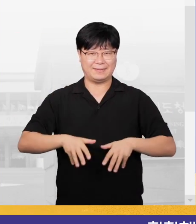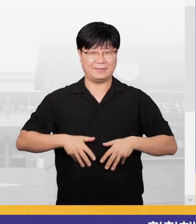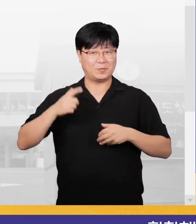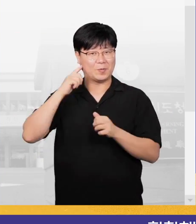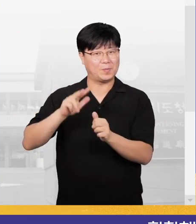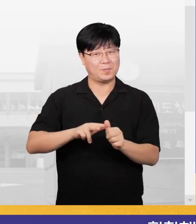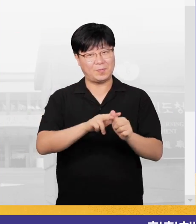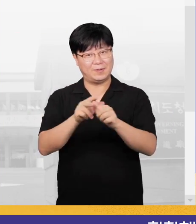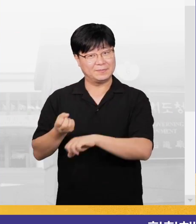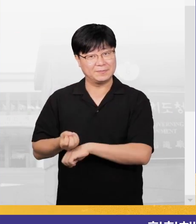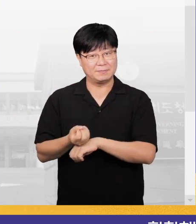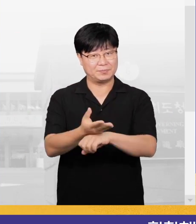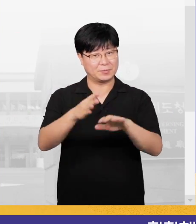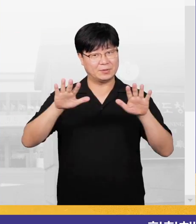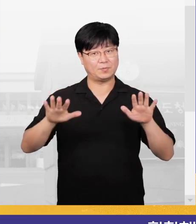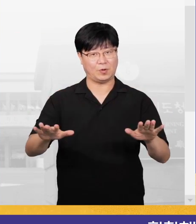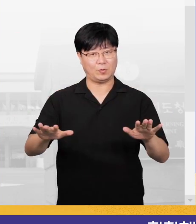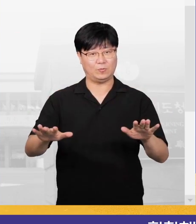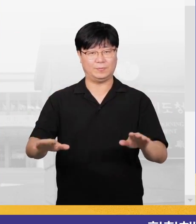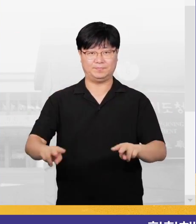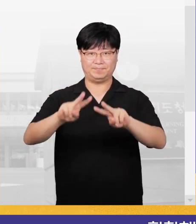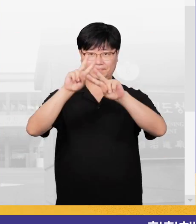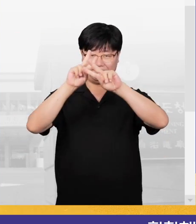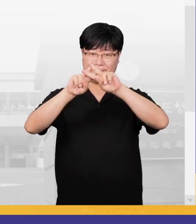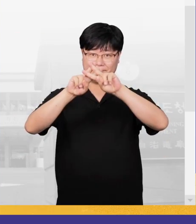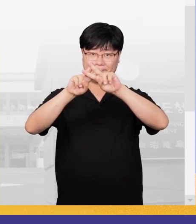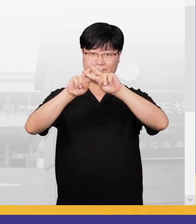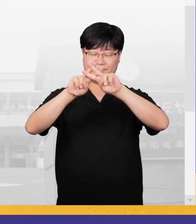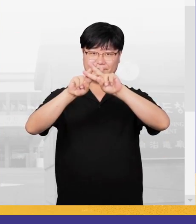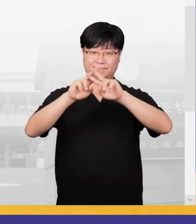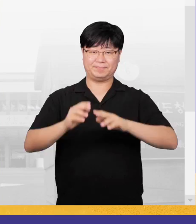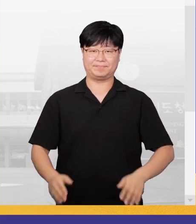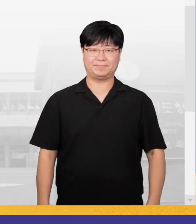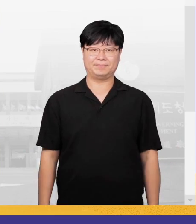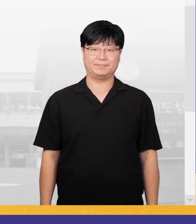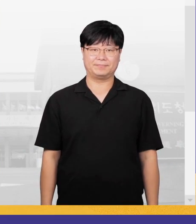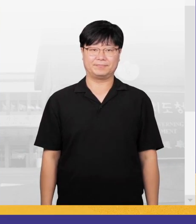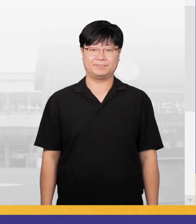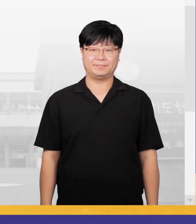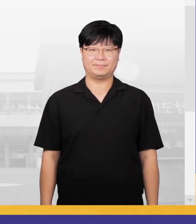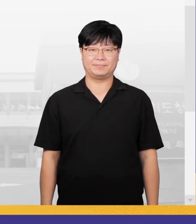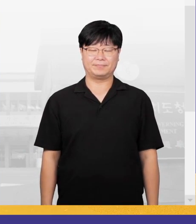찾아온 따뜻한 소식들 전해드리겠습니다. 이번 주 해시태그입니다.